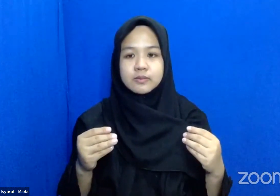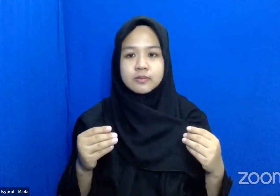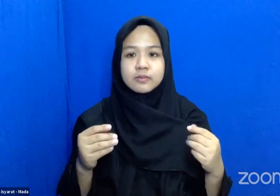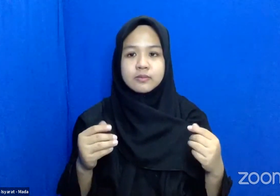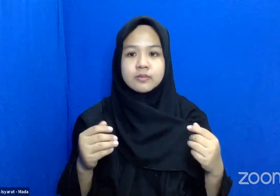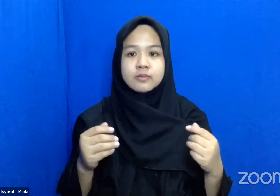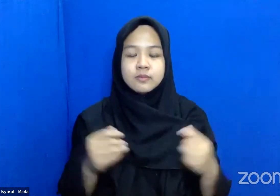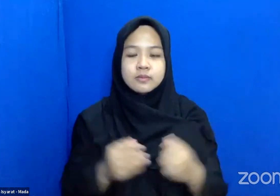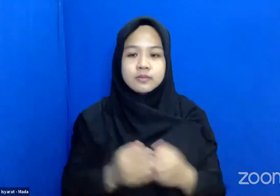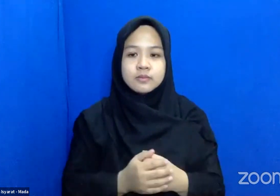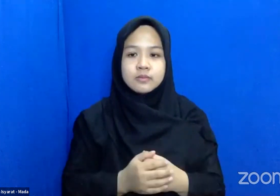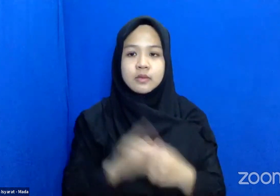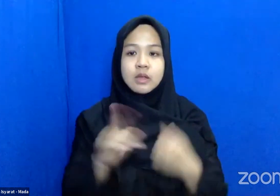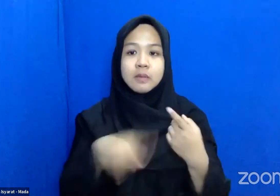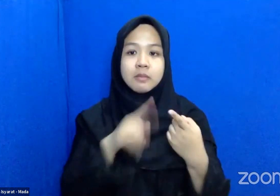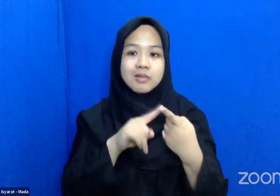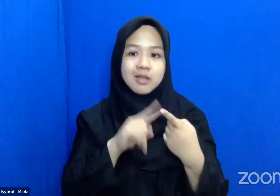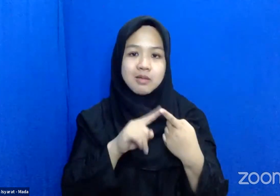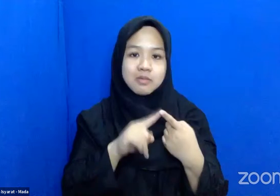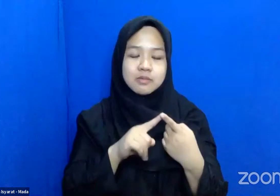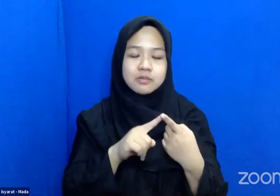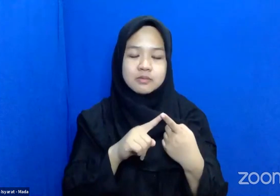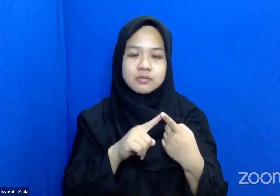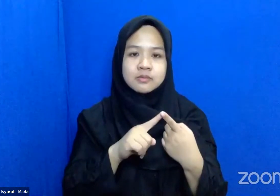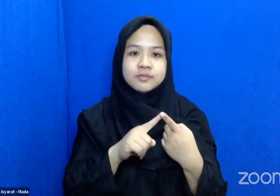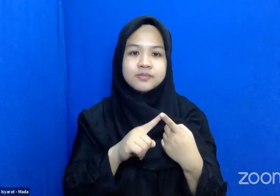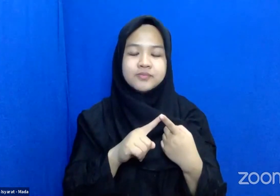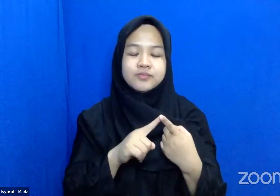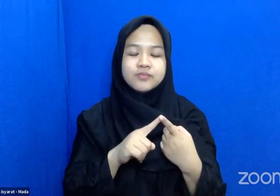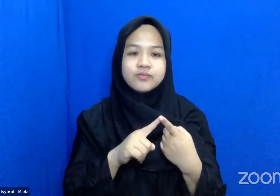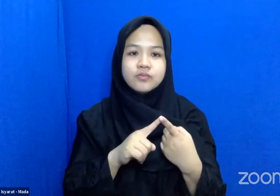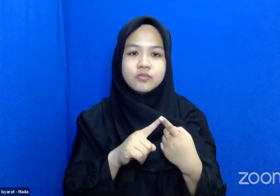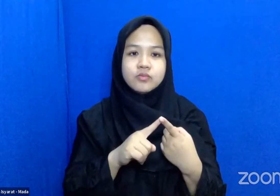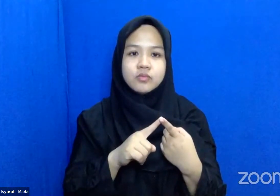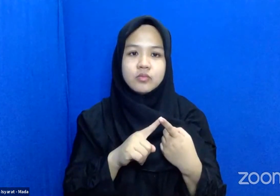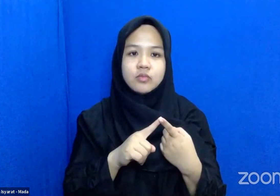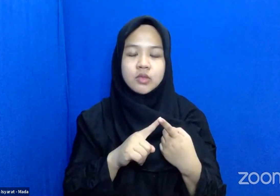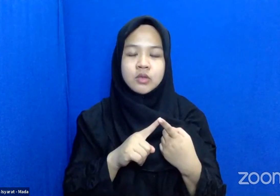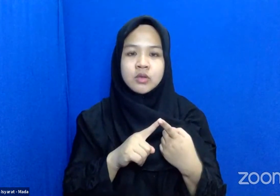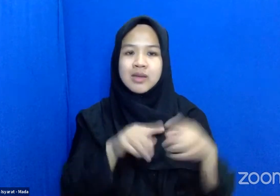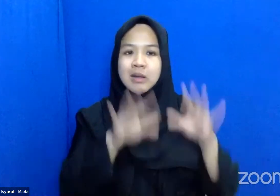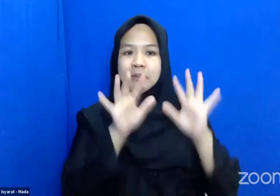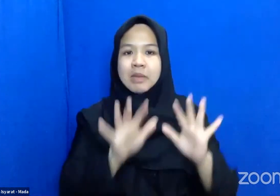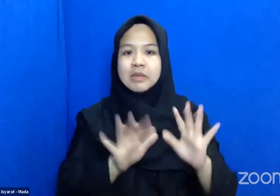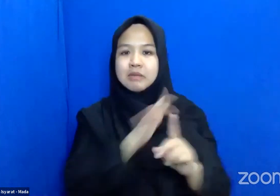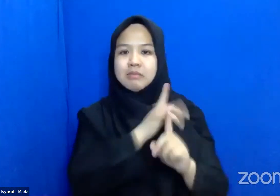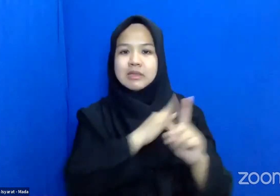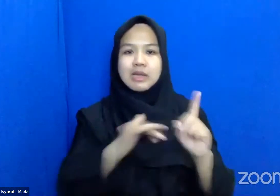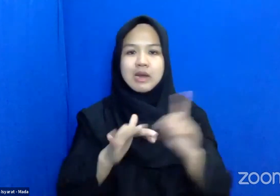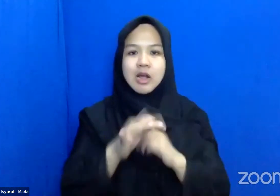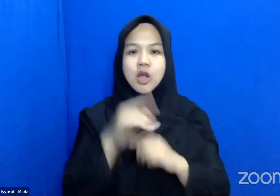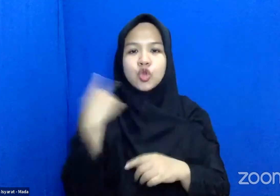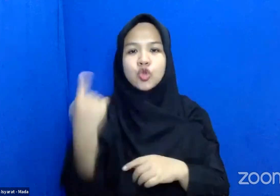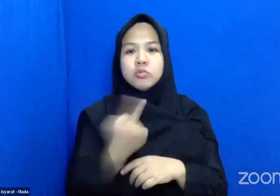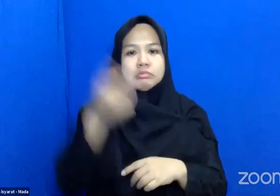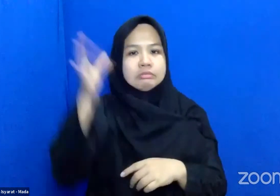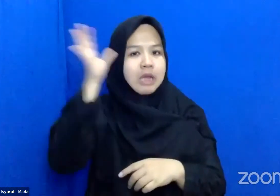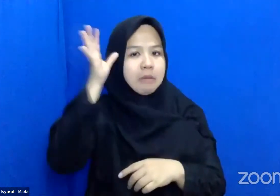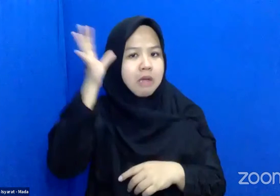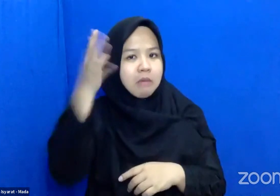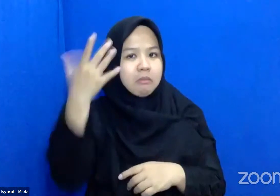Tadi Yang Pertama Mungkin Kebanyakan Masyarakat Umum Belum Paham Bagaimana Cara